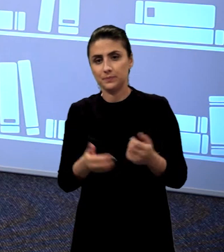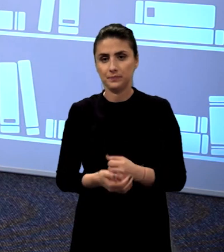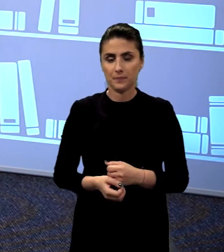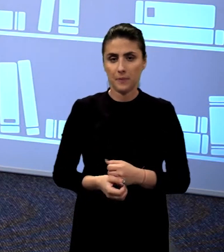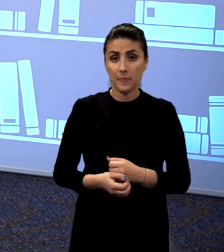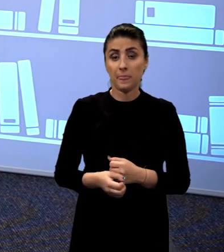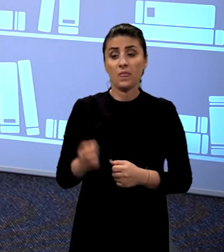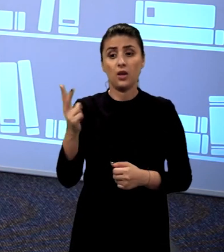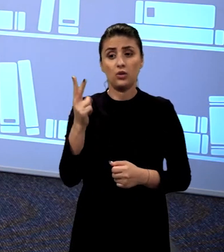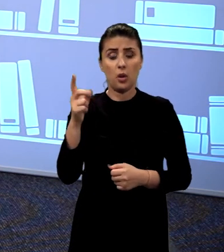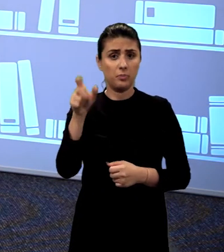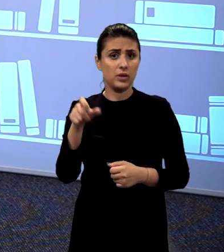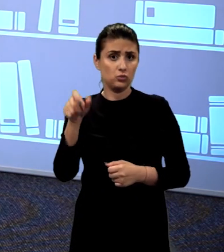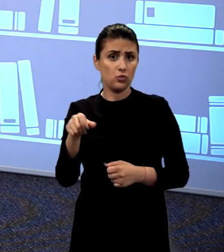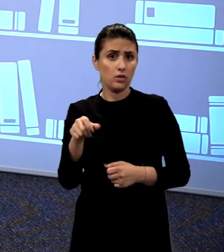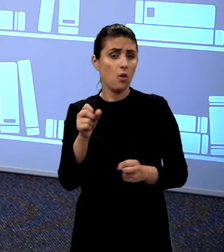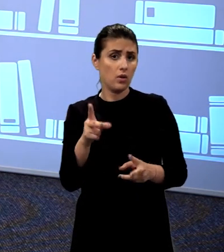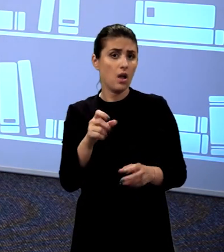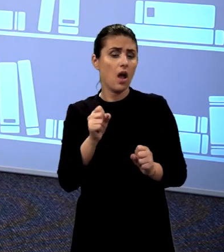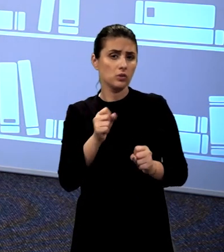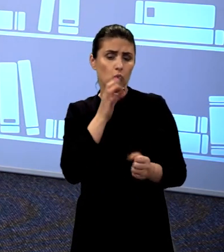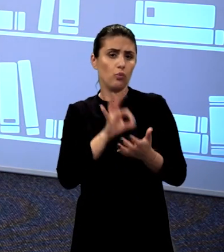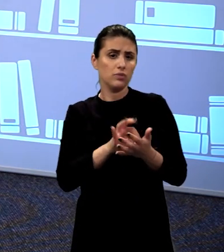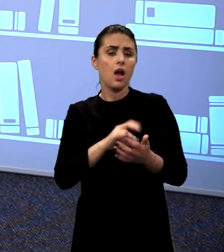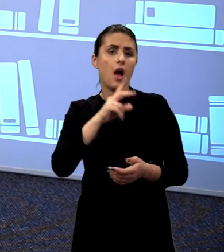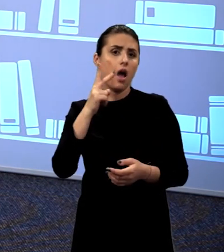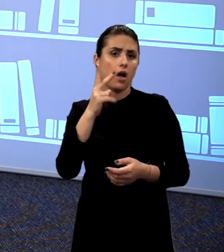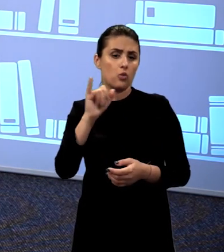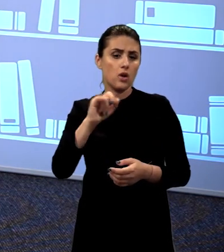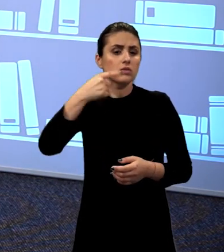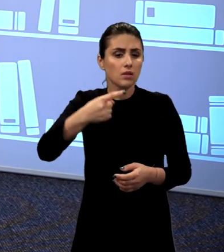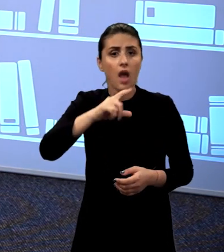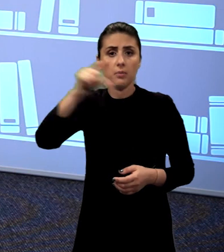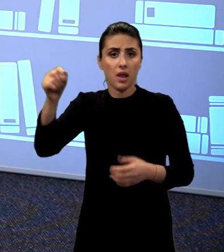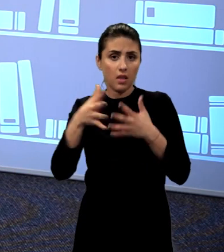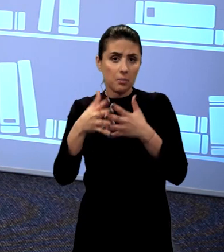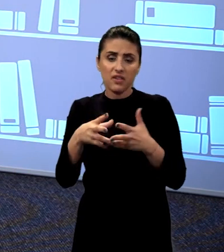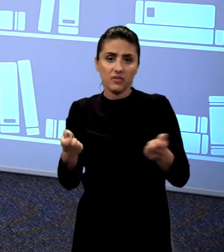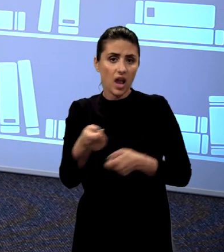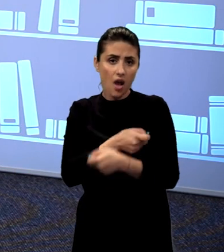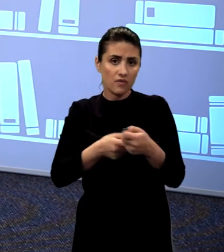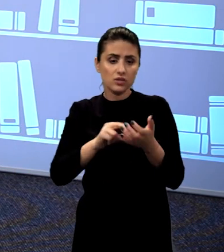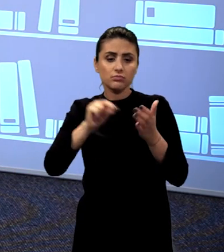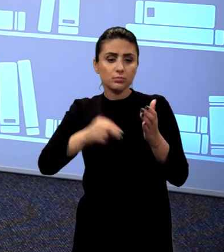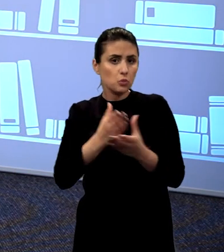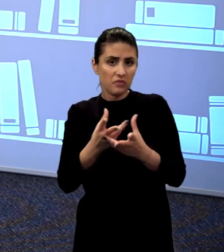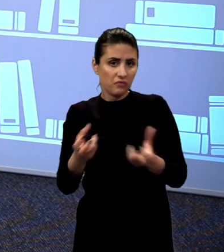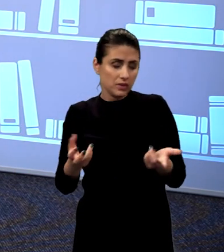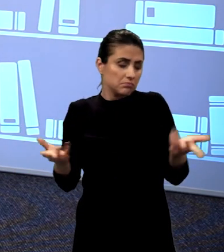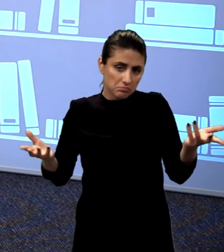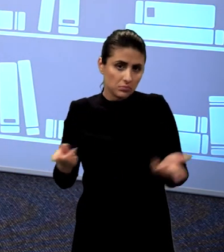Dar cei doi s-au ținut și ei de cuvânt. A doua zi au plecat înapoi în America fără ca afacerea să se finalizeze.